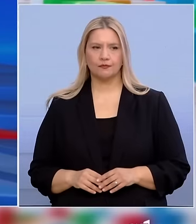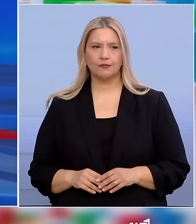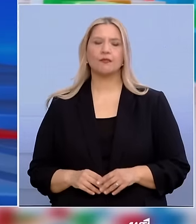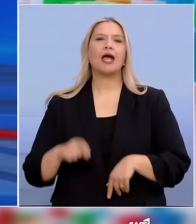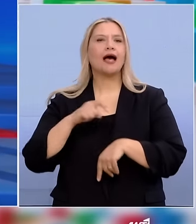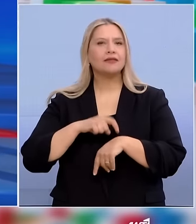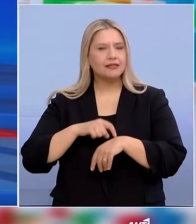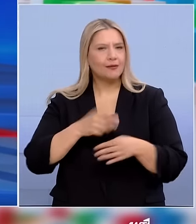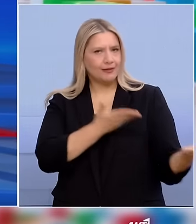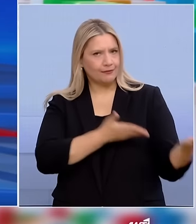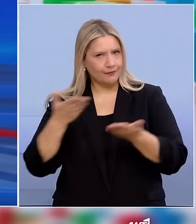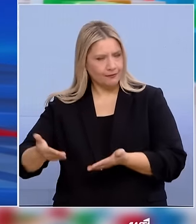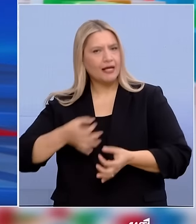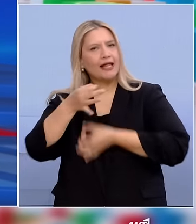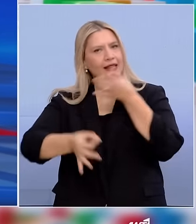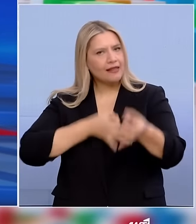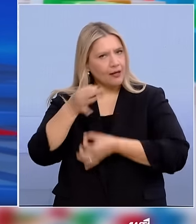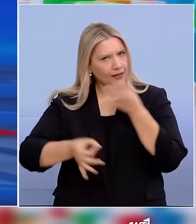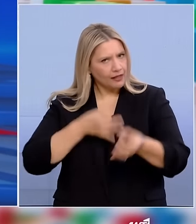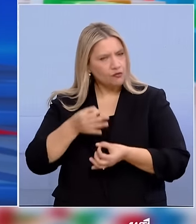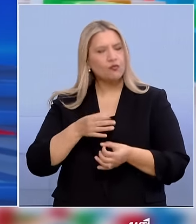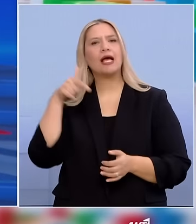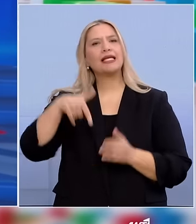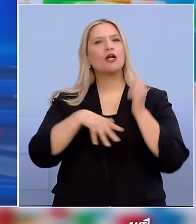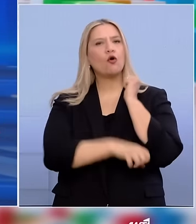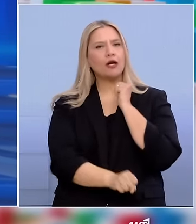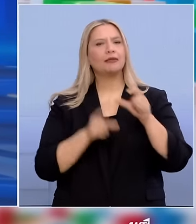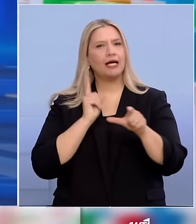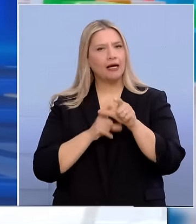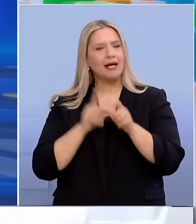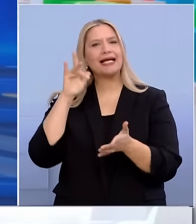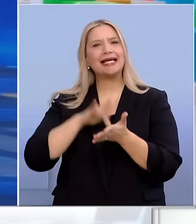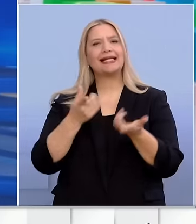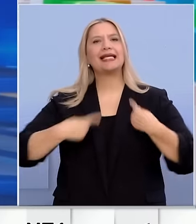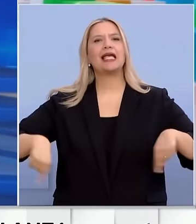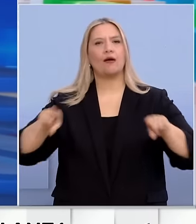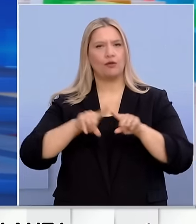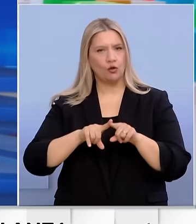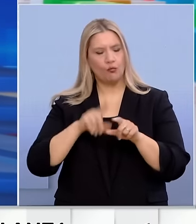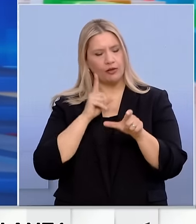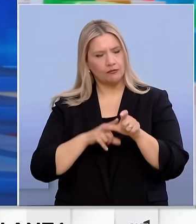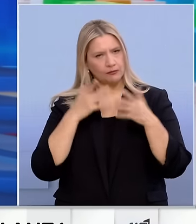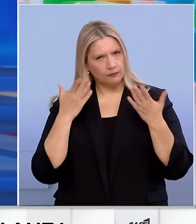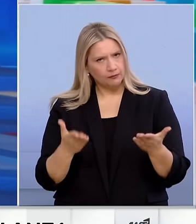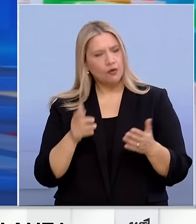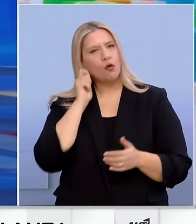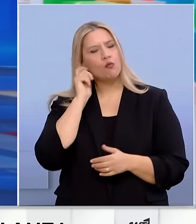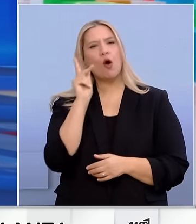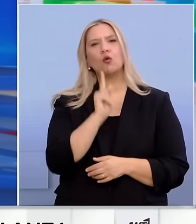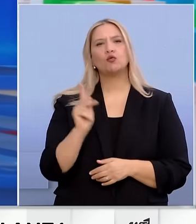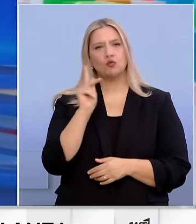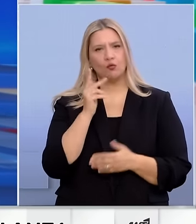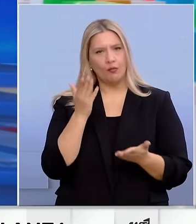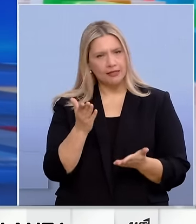Θα συνομιλήσουμε τώρα, όπως έχουμε προαναγγείλει, με το Γενικό Γραμματέα της Κεντρικής Επιτροπής του Κομμουνιστικού Κόμματος Ελλάδας,